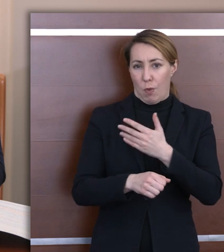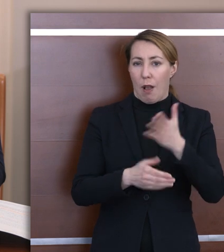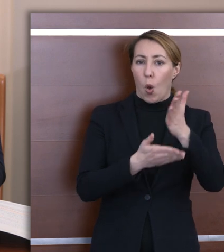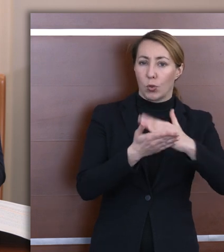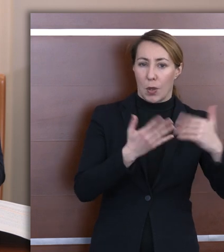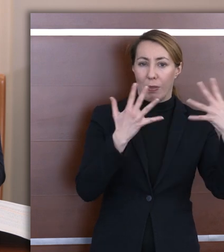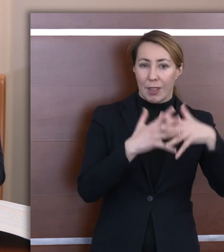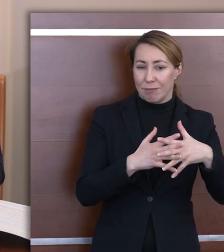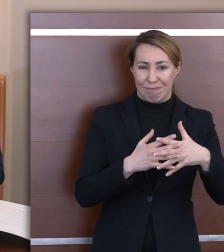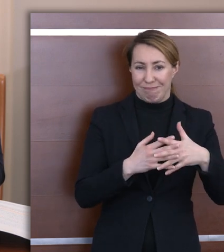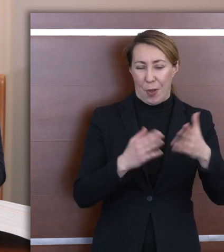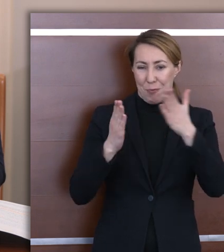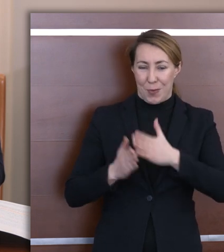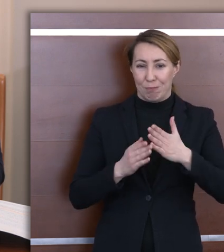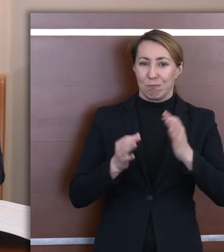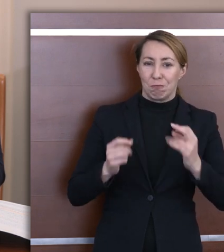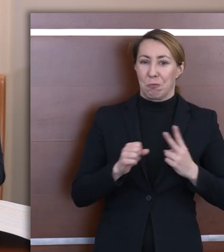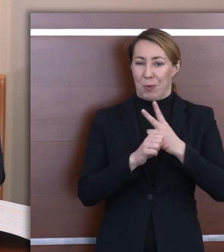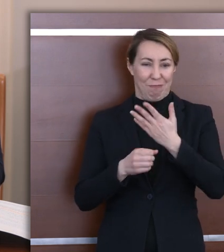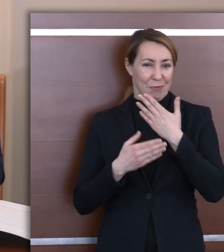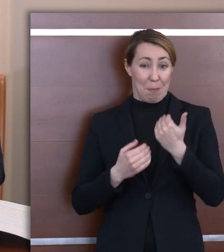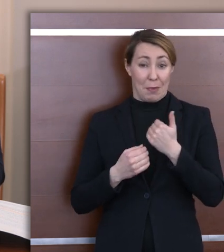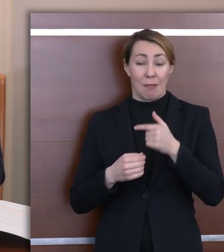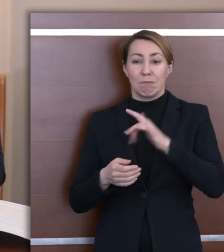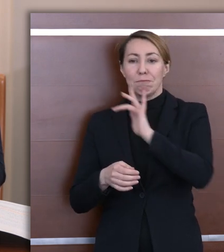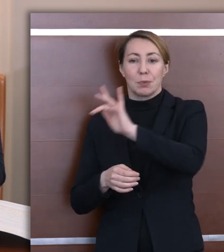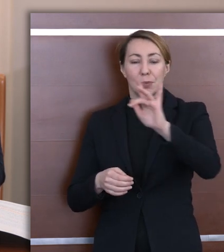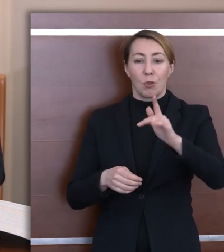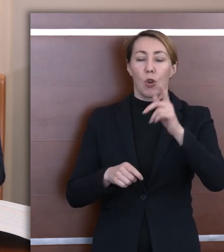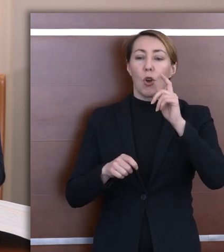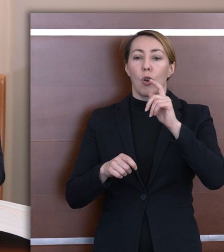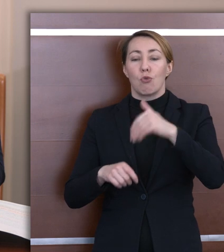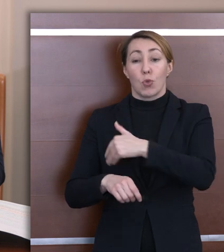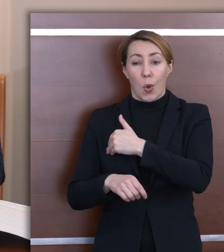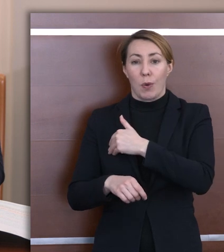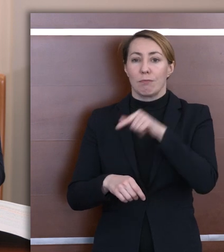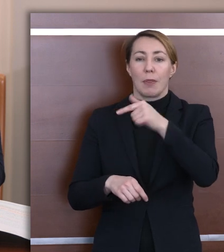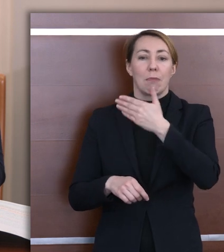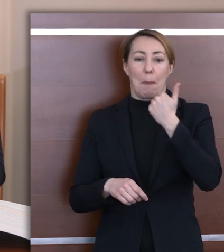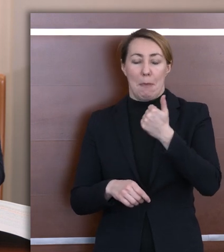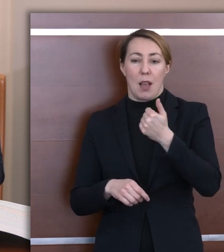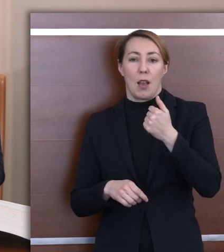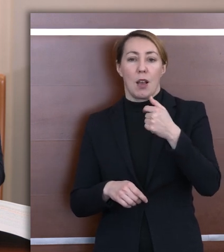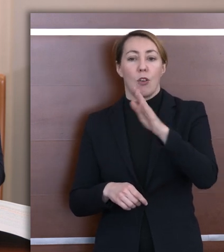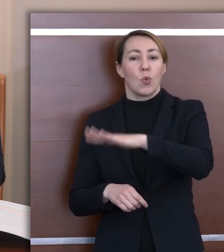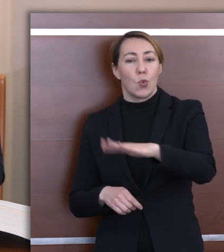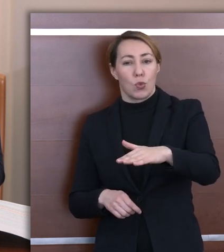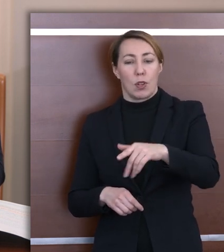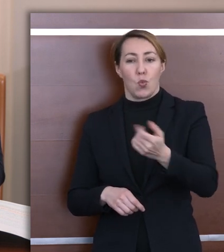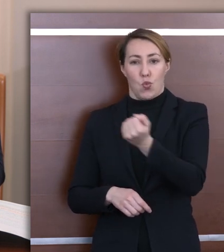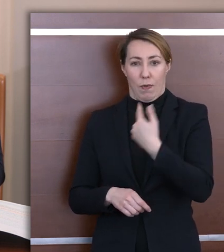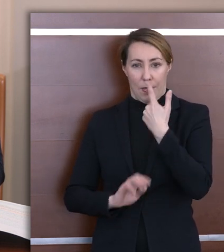W żadnej ze skontrolowanych przez nas szkół nie było ucznia, który posługiwałby się językiem